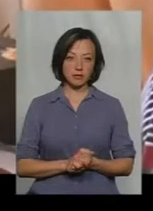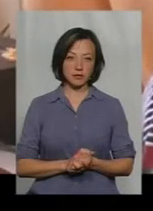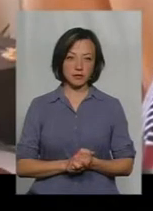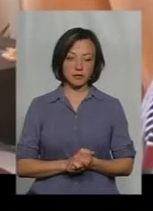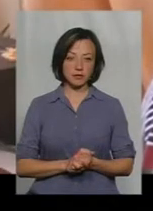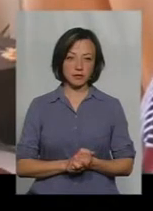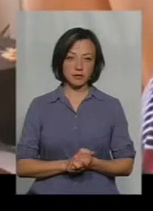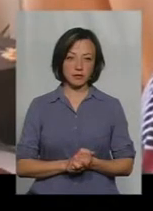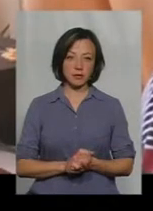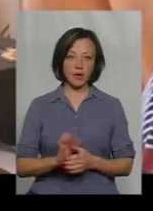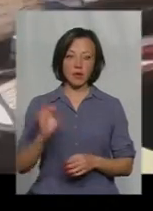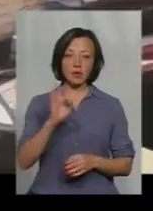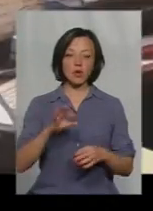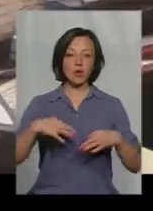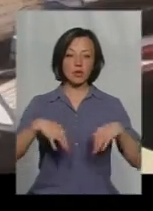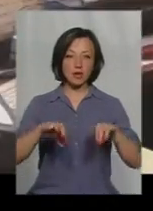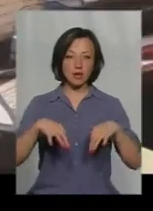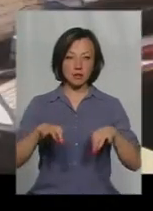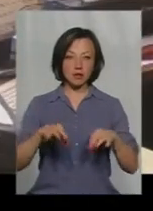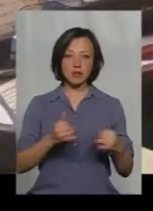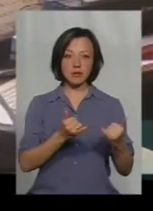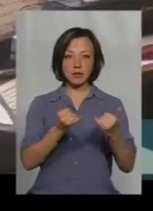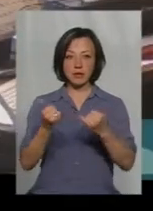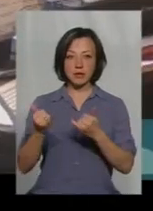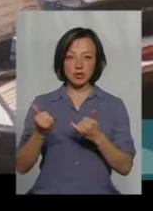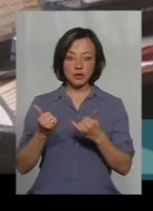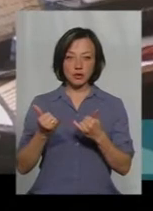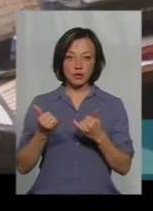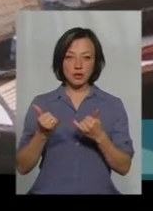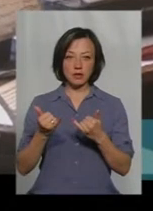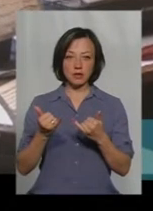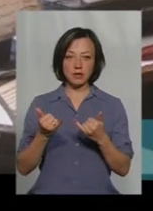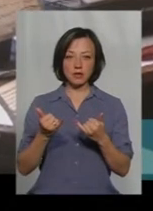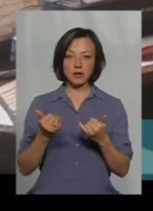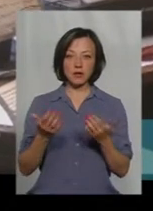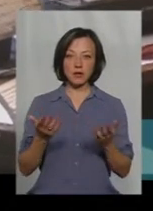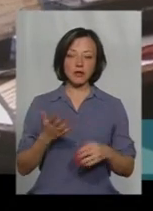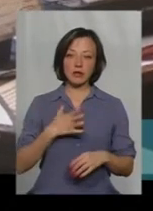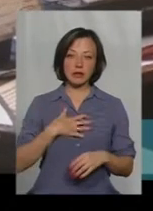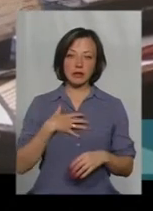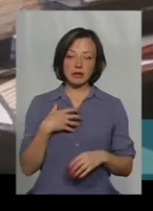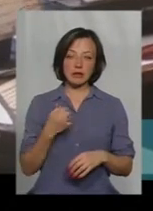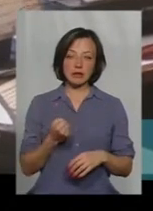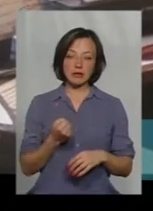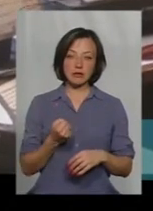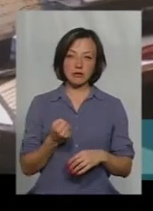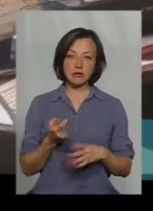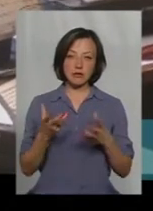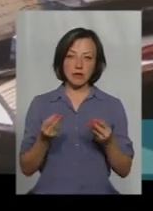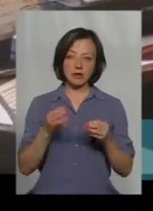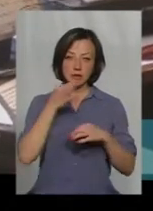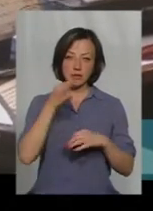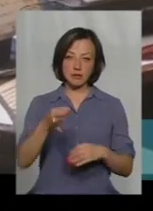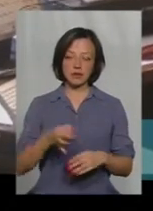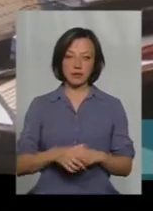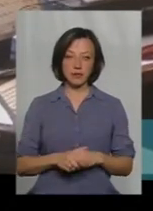Щодо транспорту, забезпечення, ну, крайне задовільно, якщо так м'яко сказати.